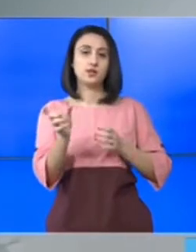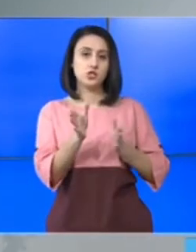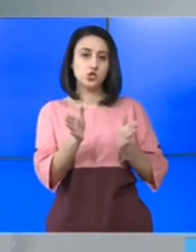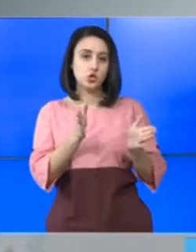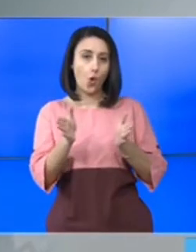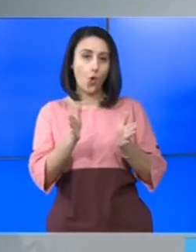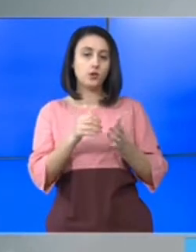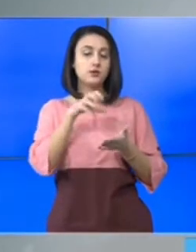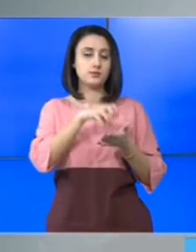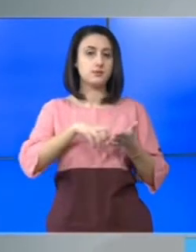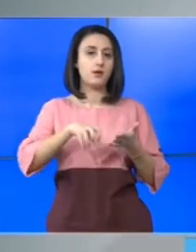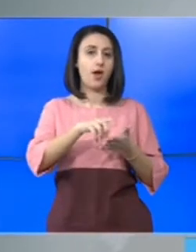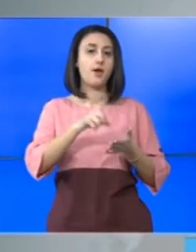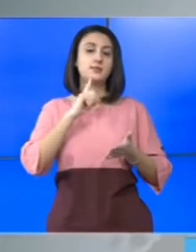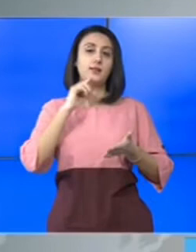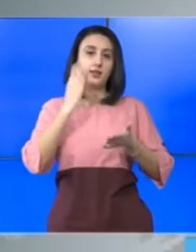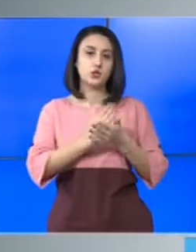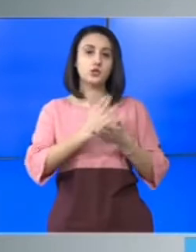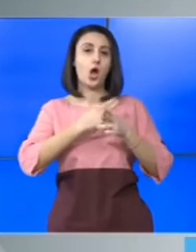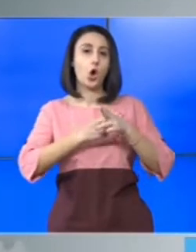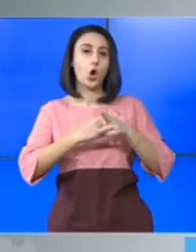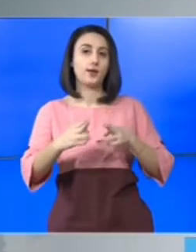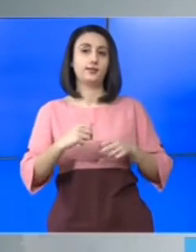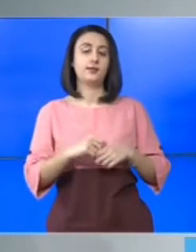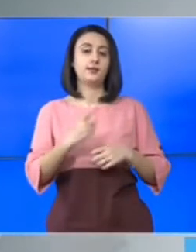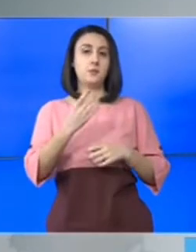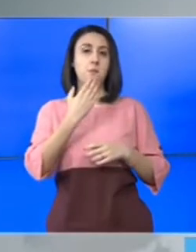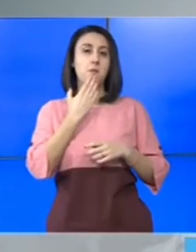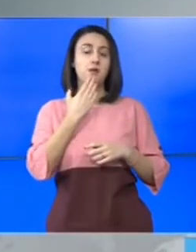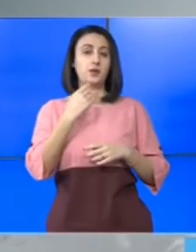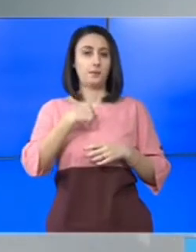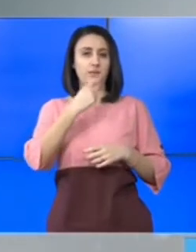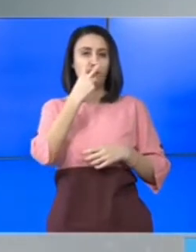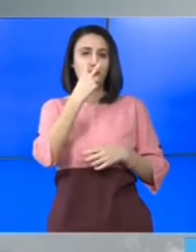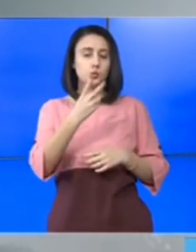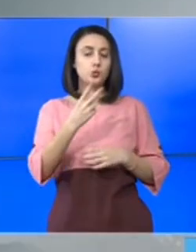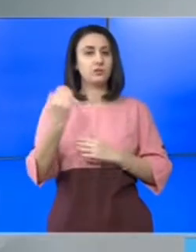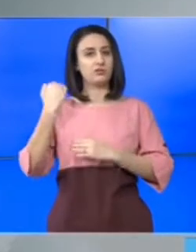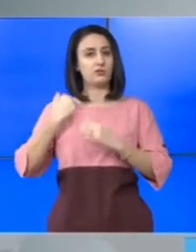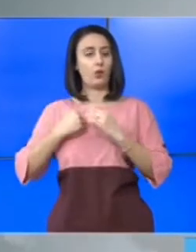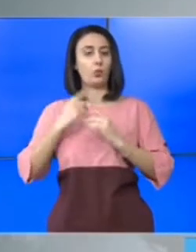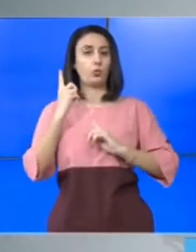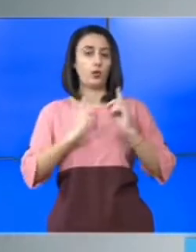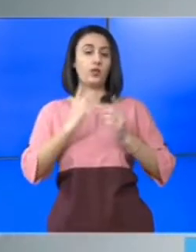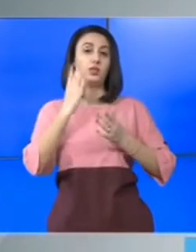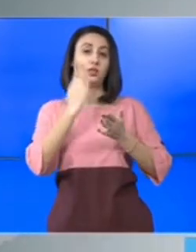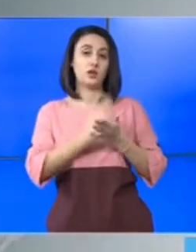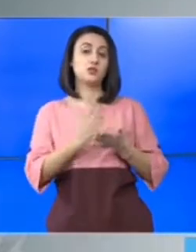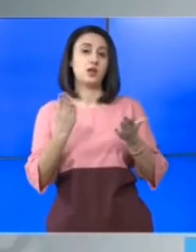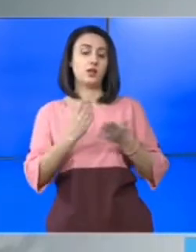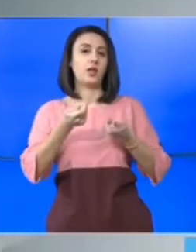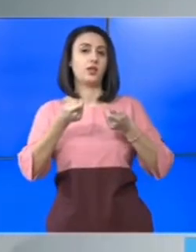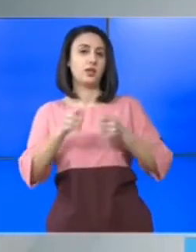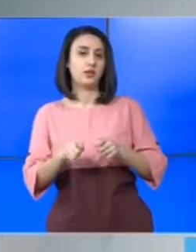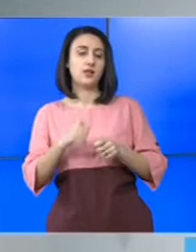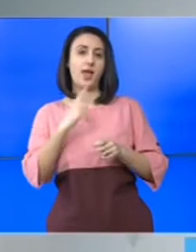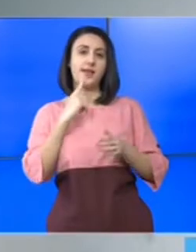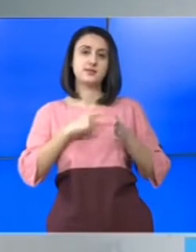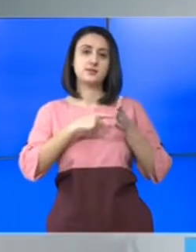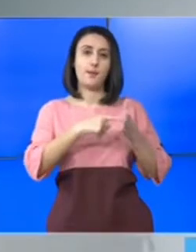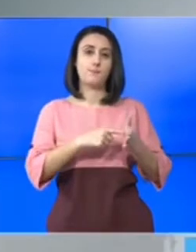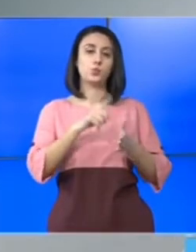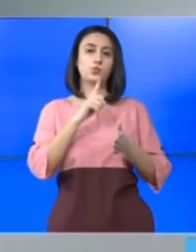toată zona metropolitană este decizia corectă. Din păcate am văzut în trecut unele decizii de carantinare, de exemplu doar